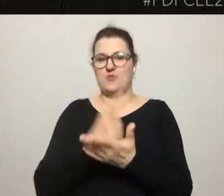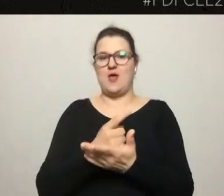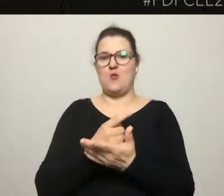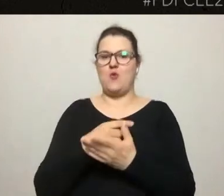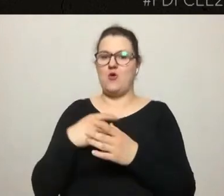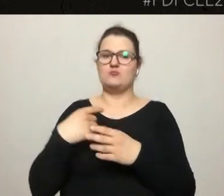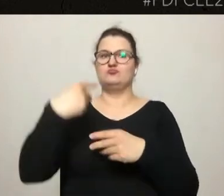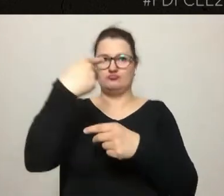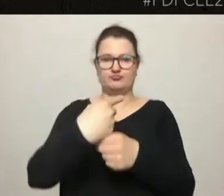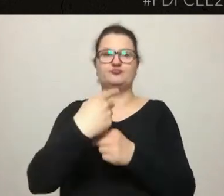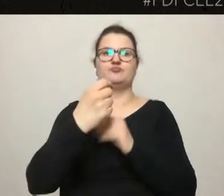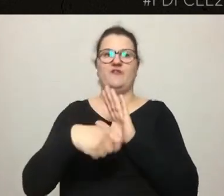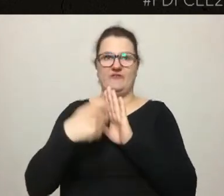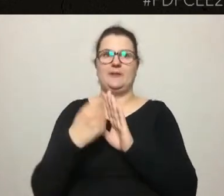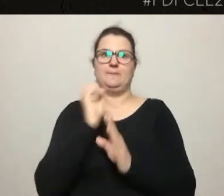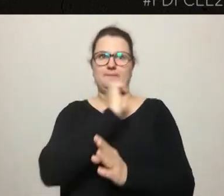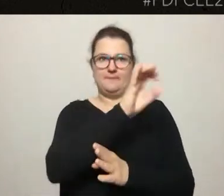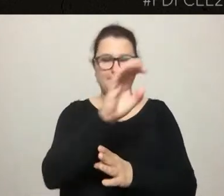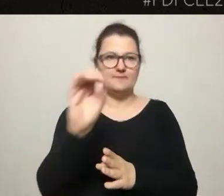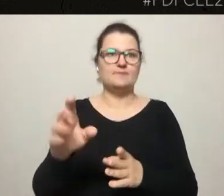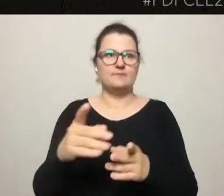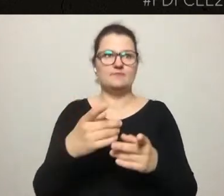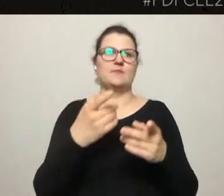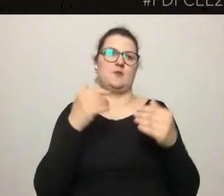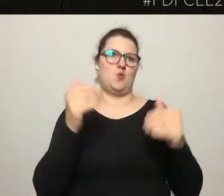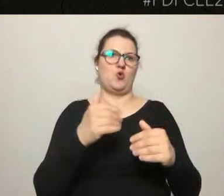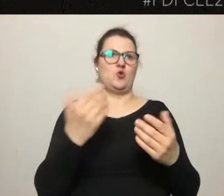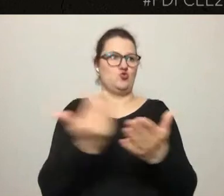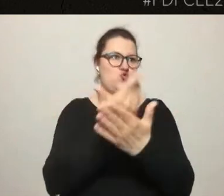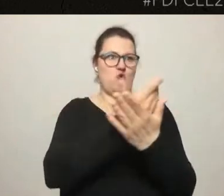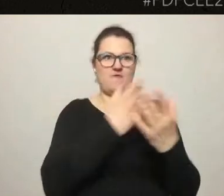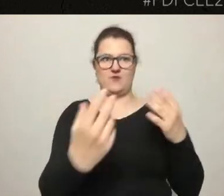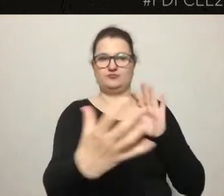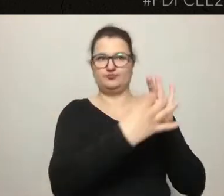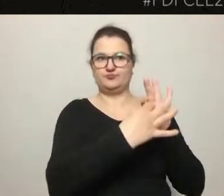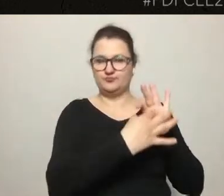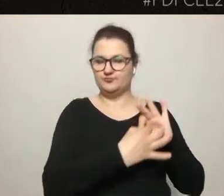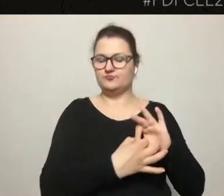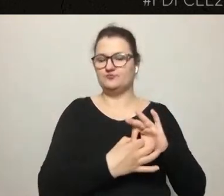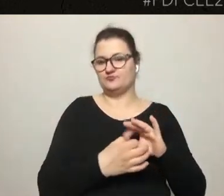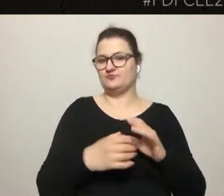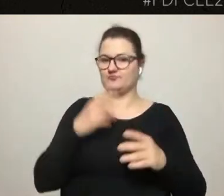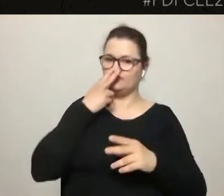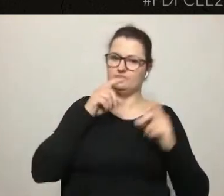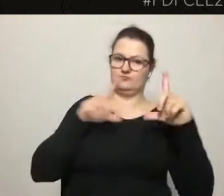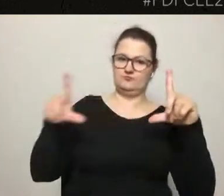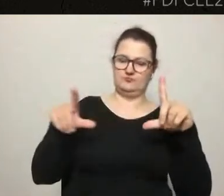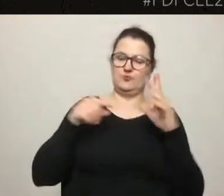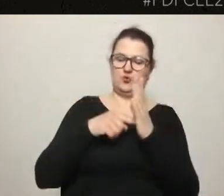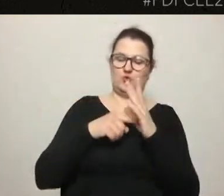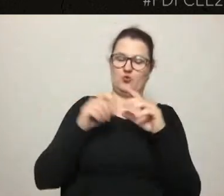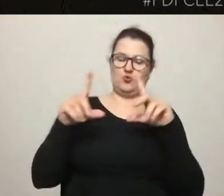uczestnicy. Ale tak to wygląda z perspektywy studia nagraniowego i to jest w sumie